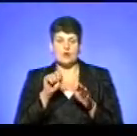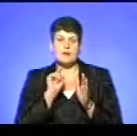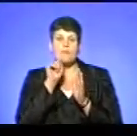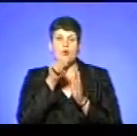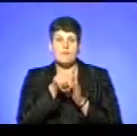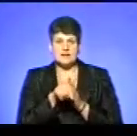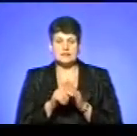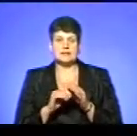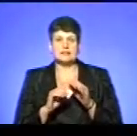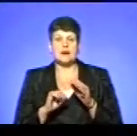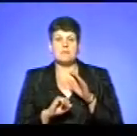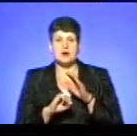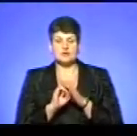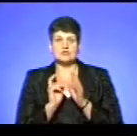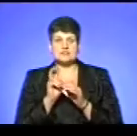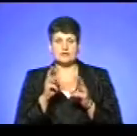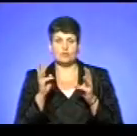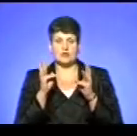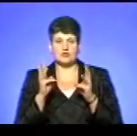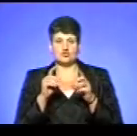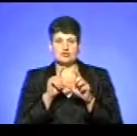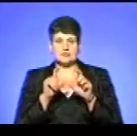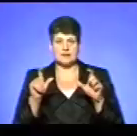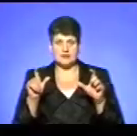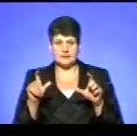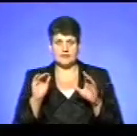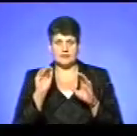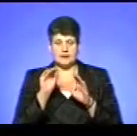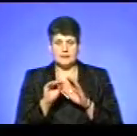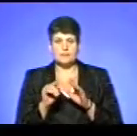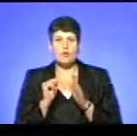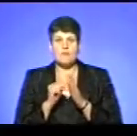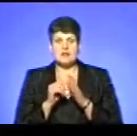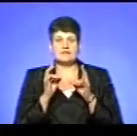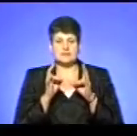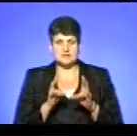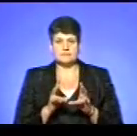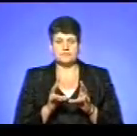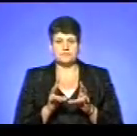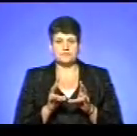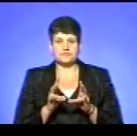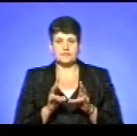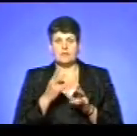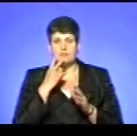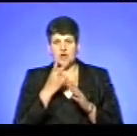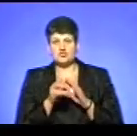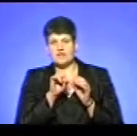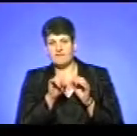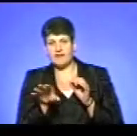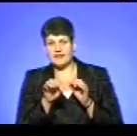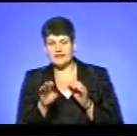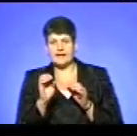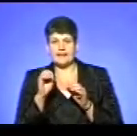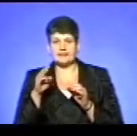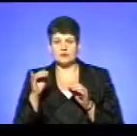зайти в палаючі склади, подали, скажімо так, в такій небезпеці все ж таки і витик етанолу, і